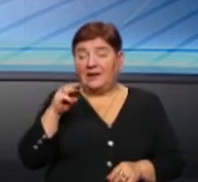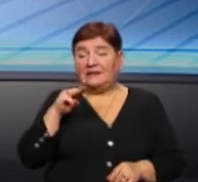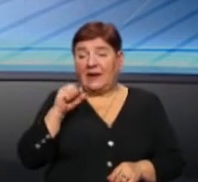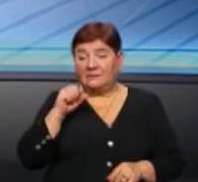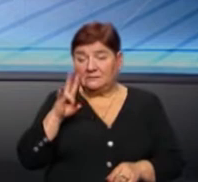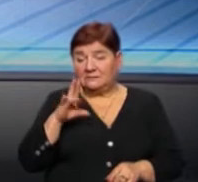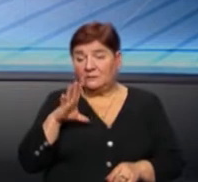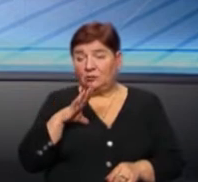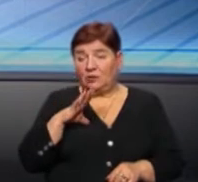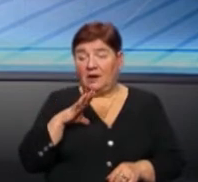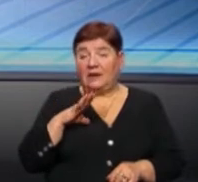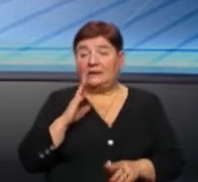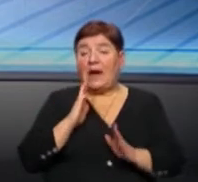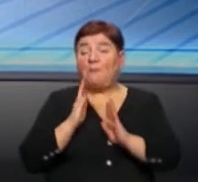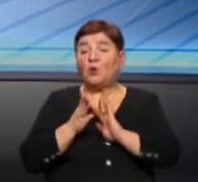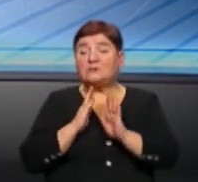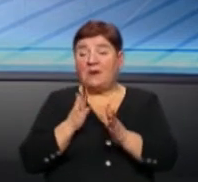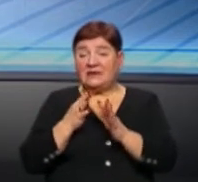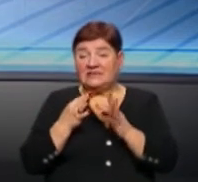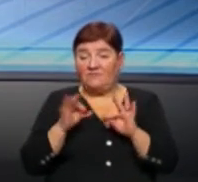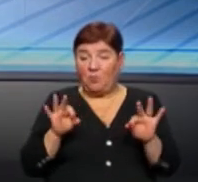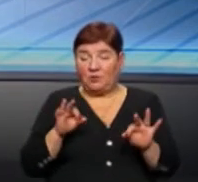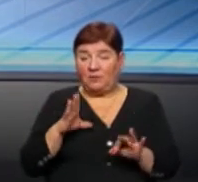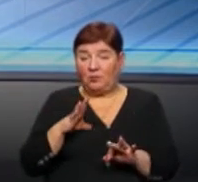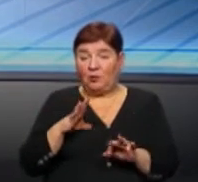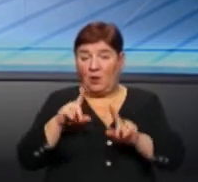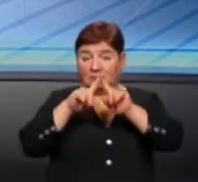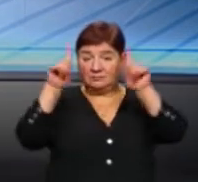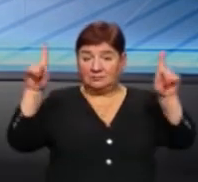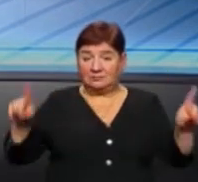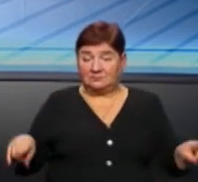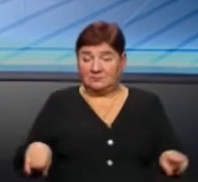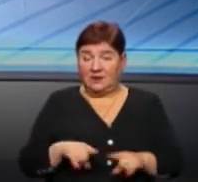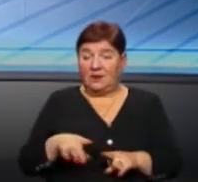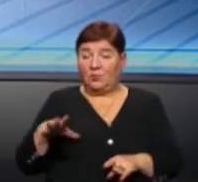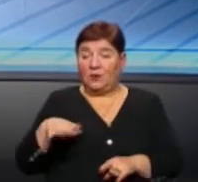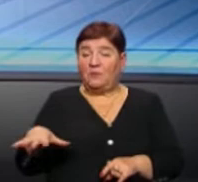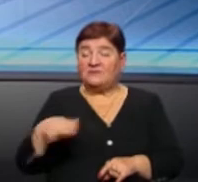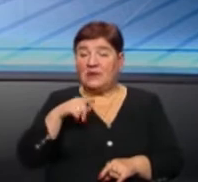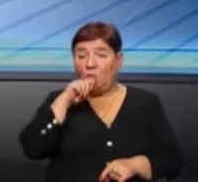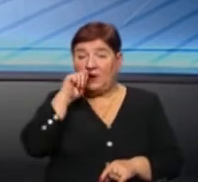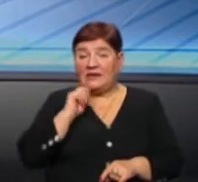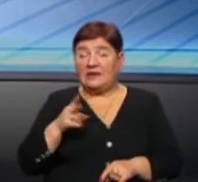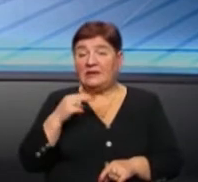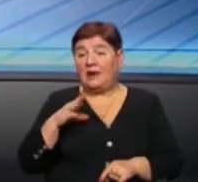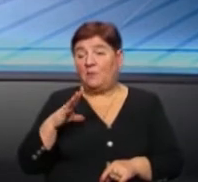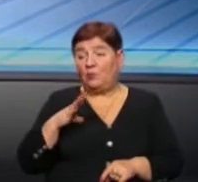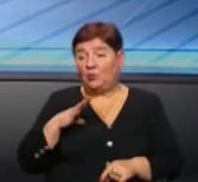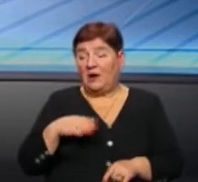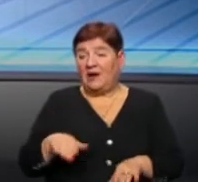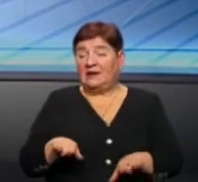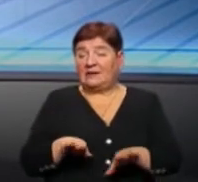вона була на проспекті Свободи, вивішена, в цілому вона була по всій Україні, де була